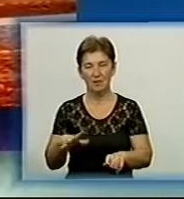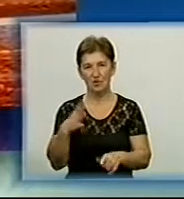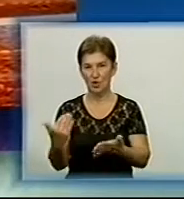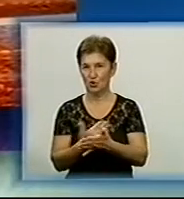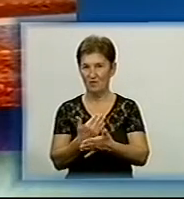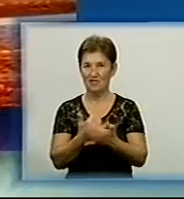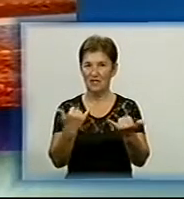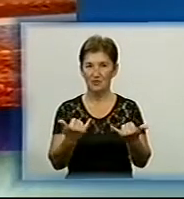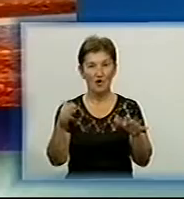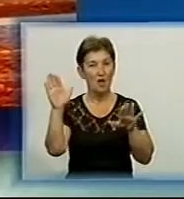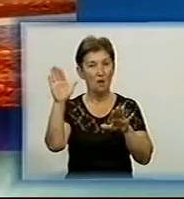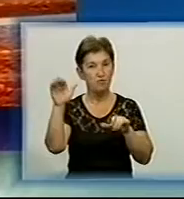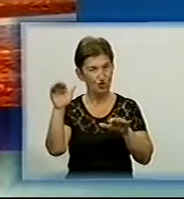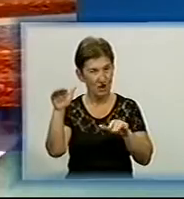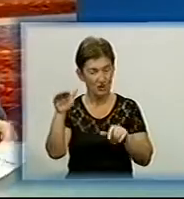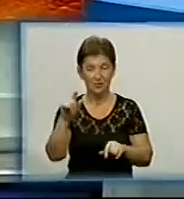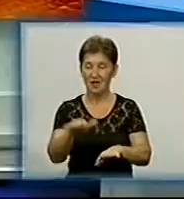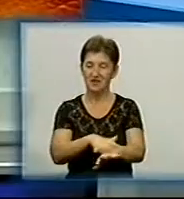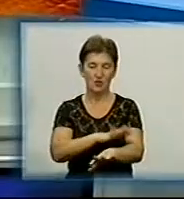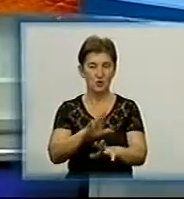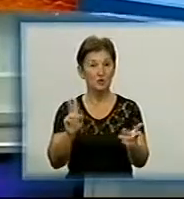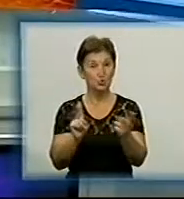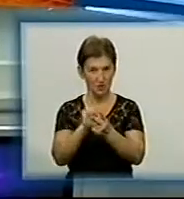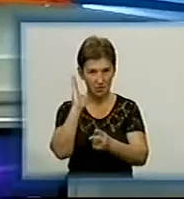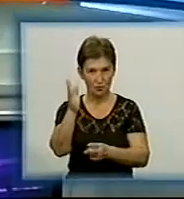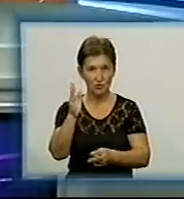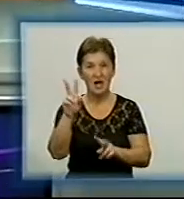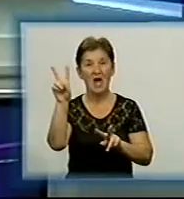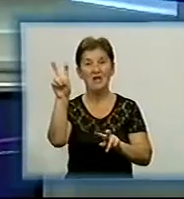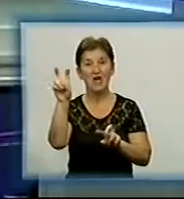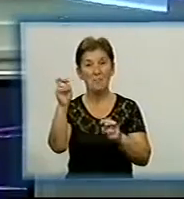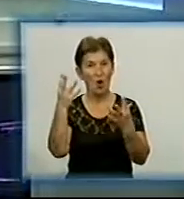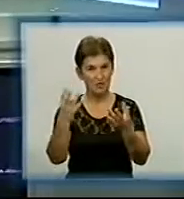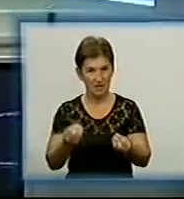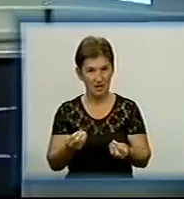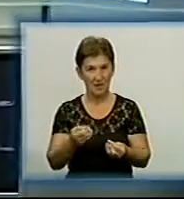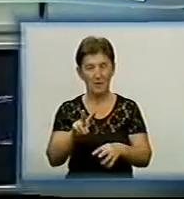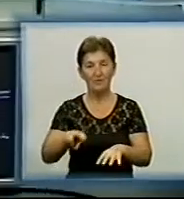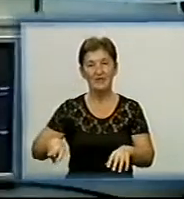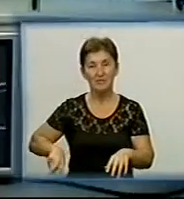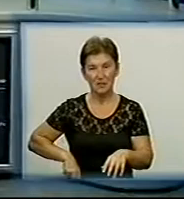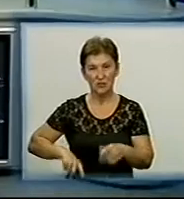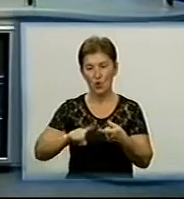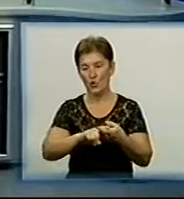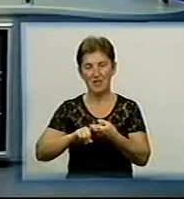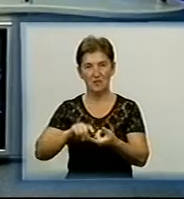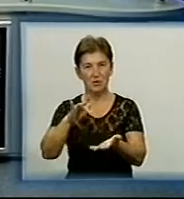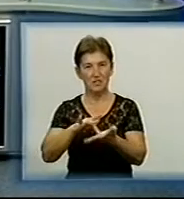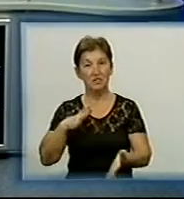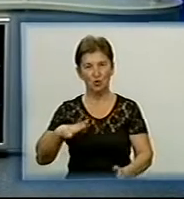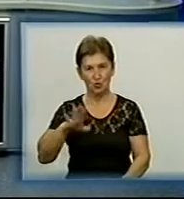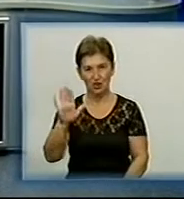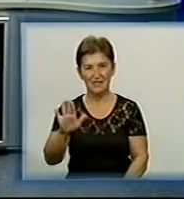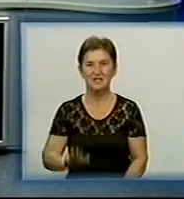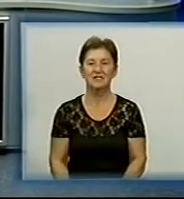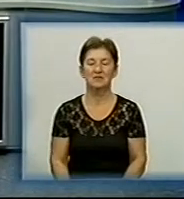сьогодні, я з вами прощаюсь, але ненадовго зустрінемося в темі дня У нас у гостях Андрій Лейбенко, директор обласного контактного центру, дочекайтесь